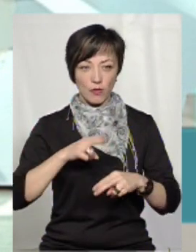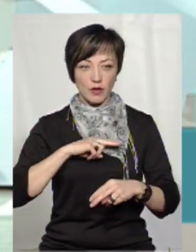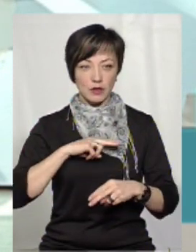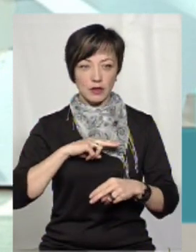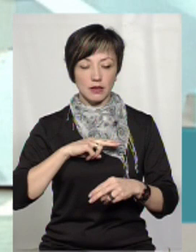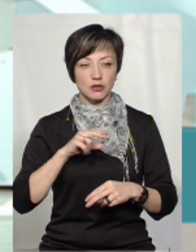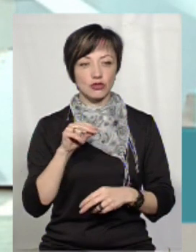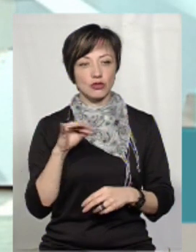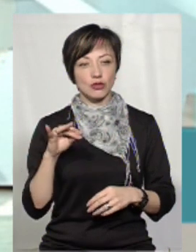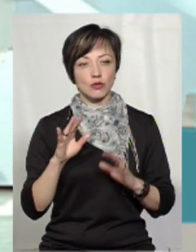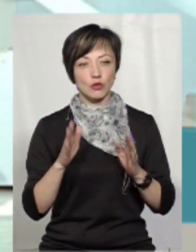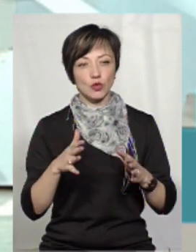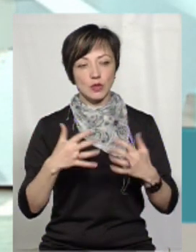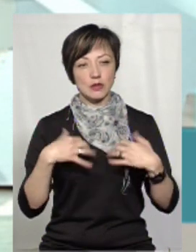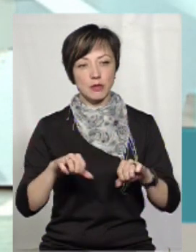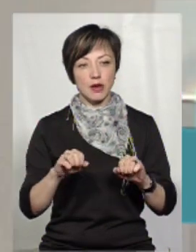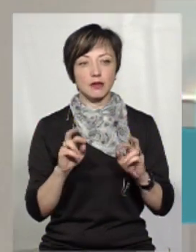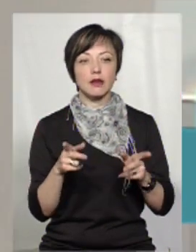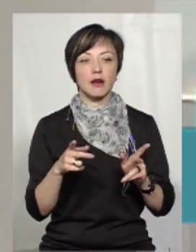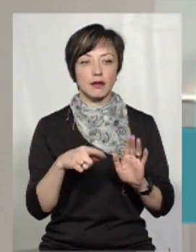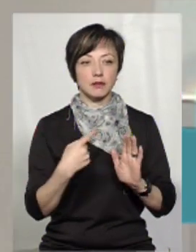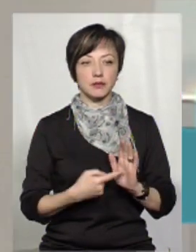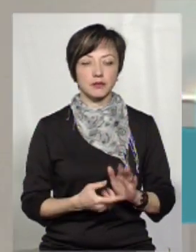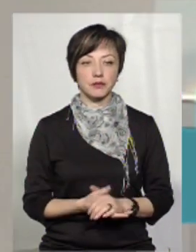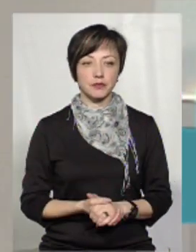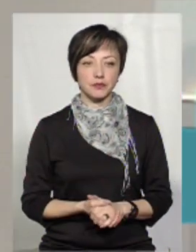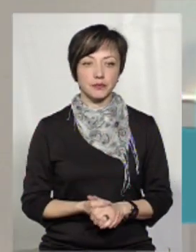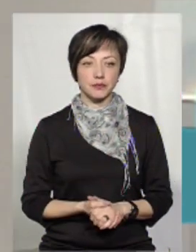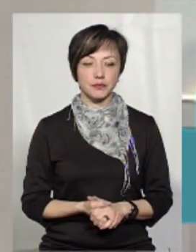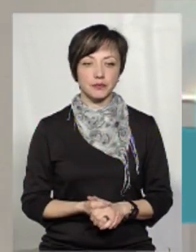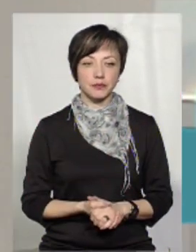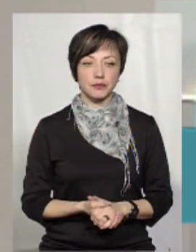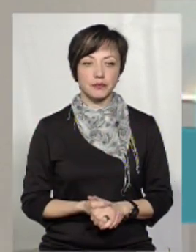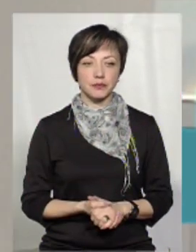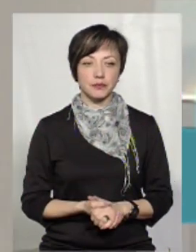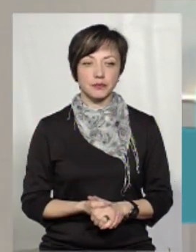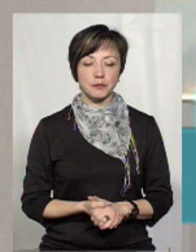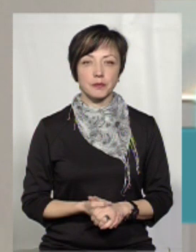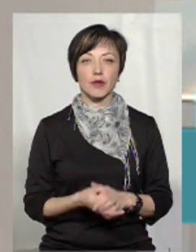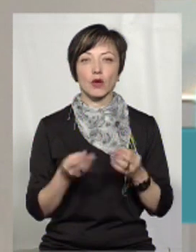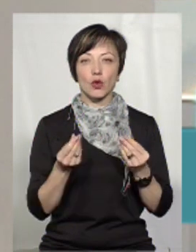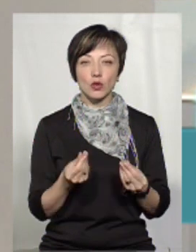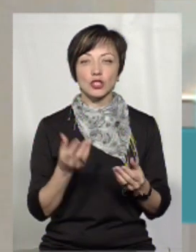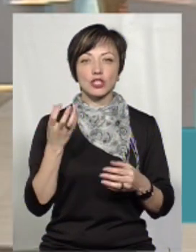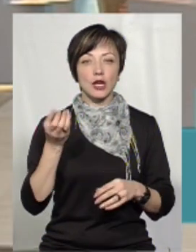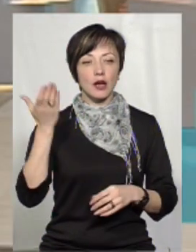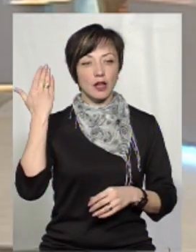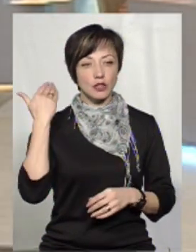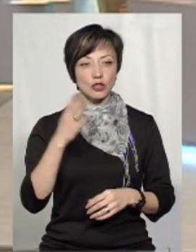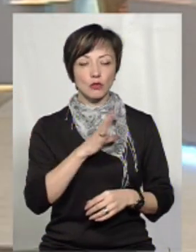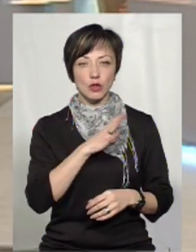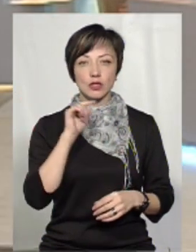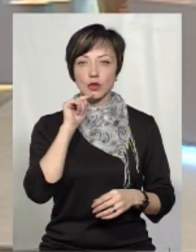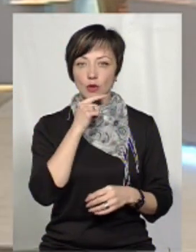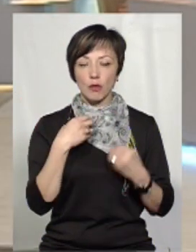повертатися, чи будуть їх забиратися, чи як? Дякуємо за запитання. Ну ті гроші, які ще раніше були